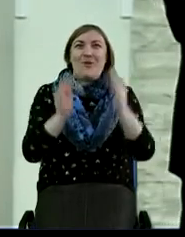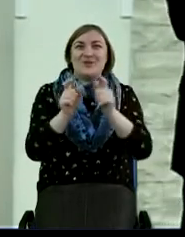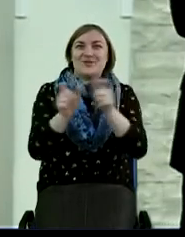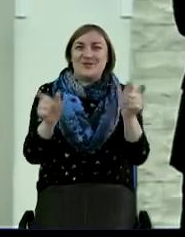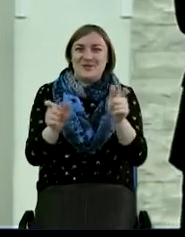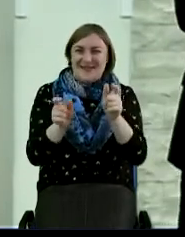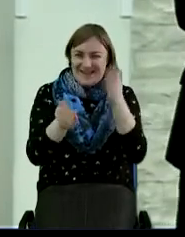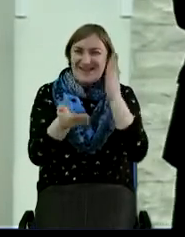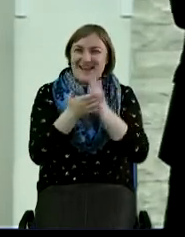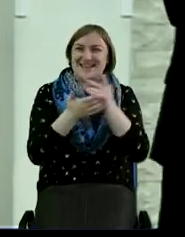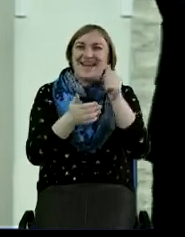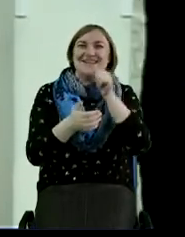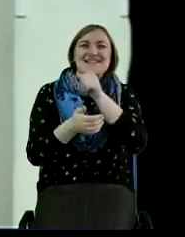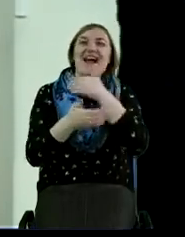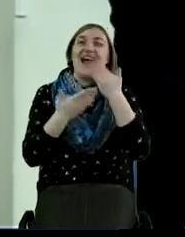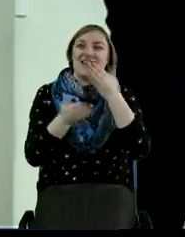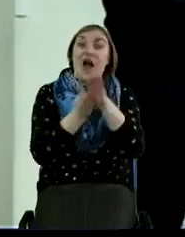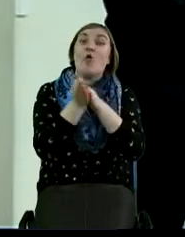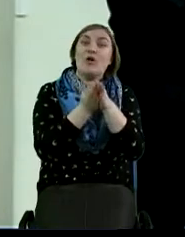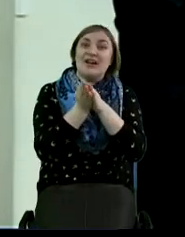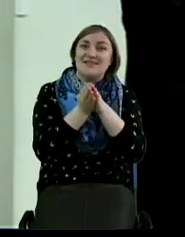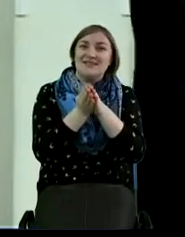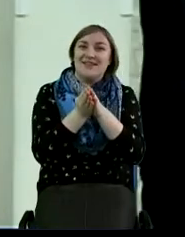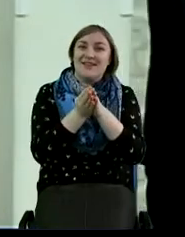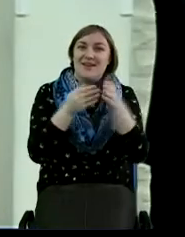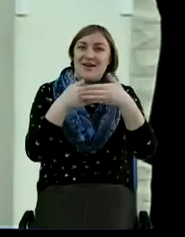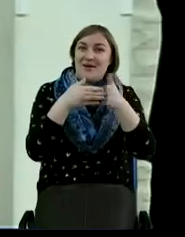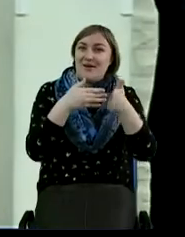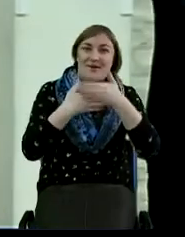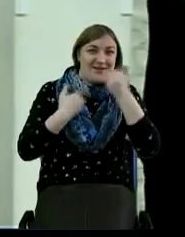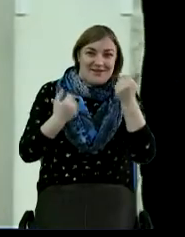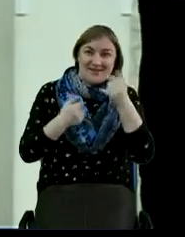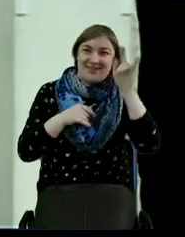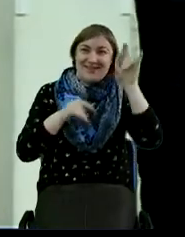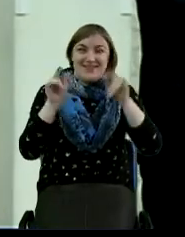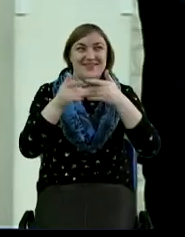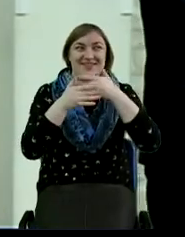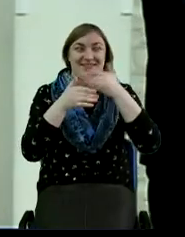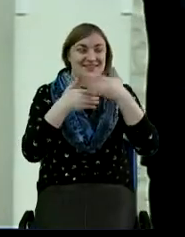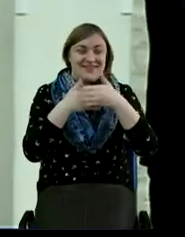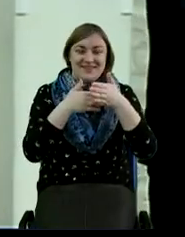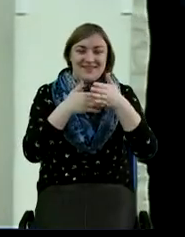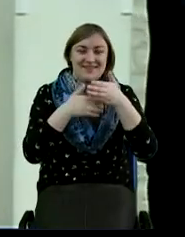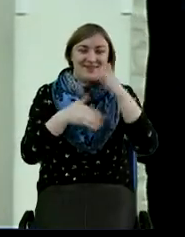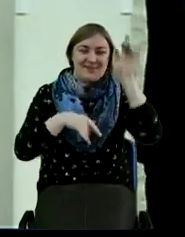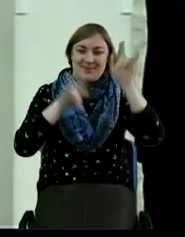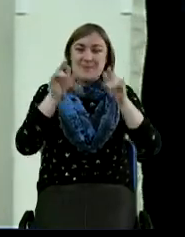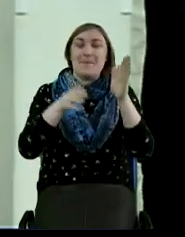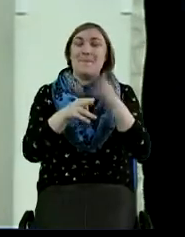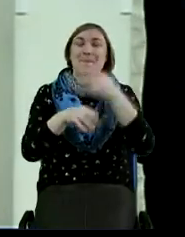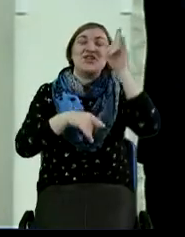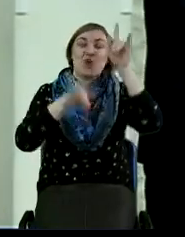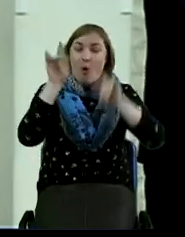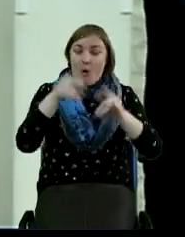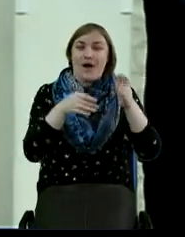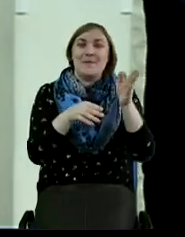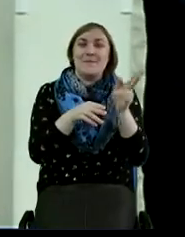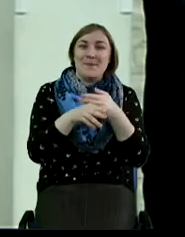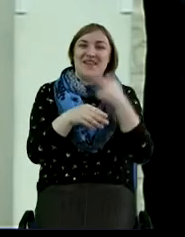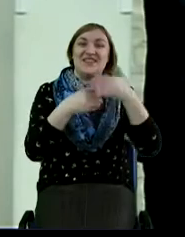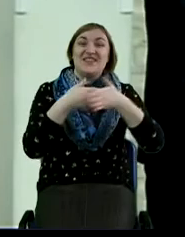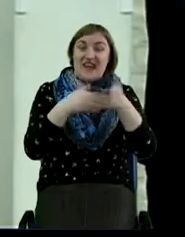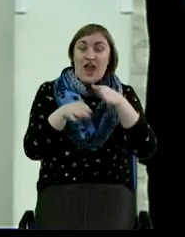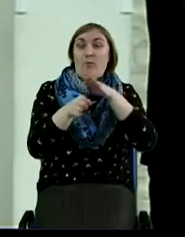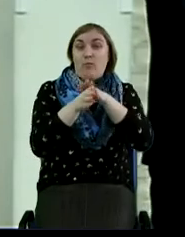надежды, это значит ответ. Все время приходится как-то нам в различных, так не со всех, может быть,